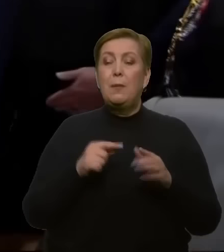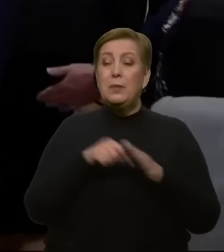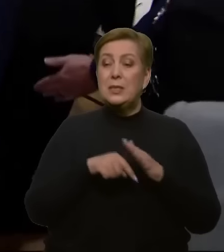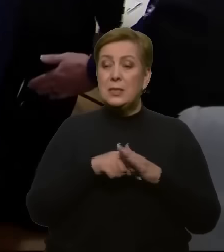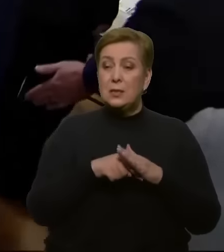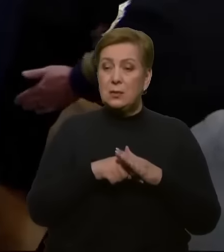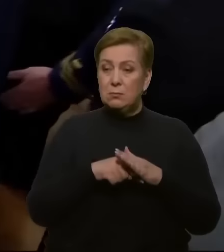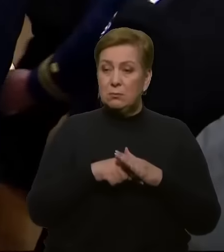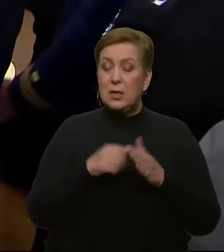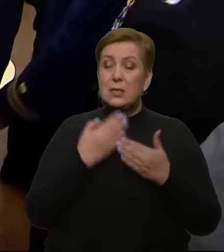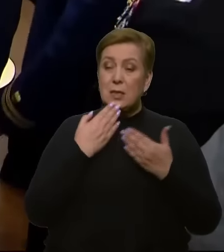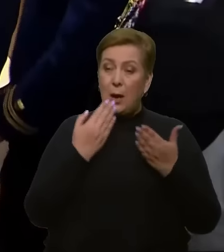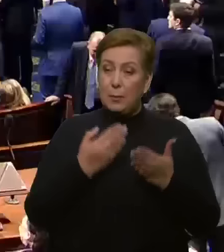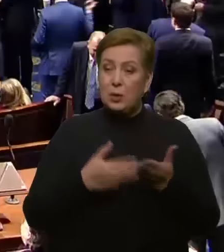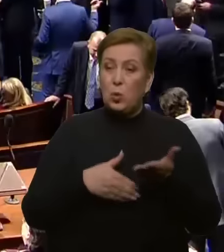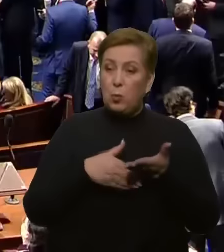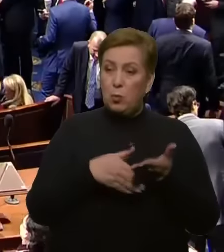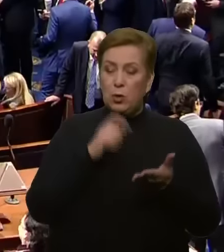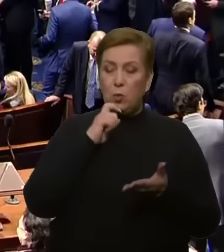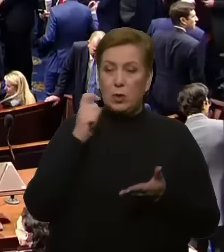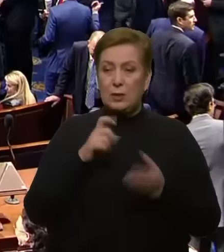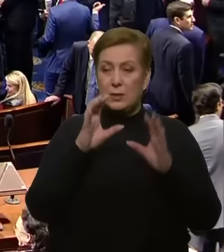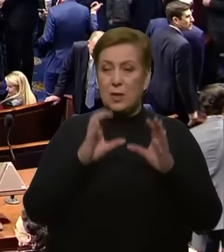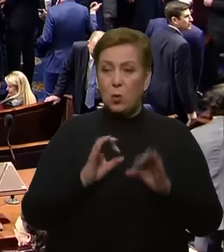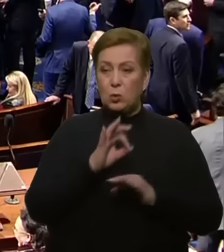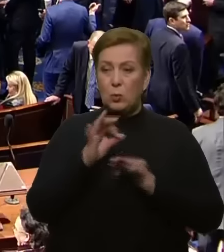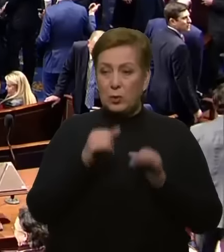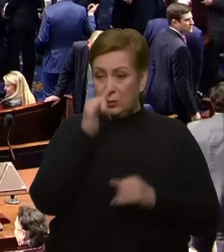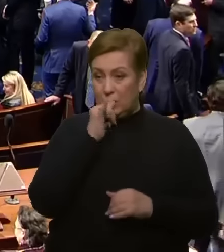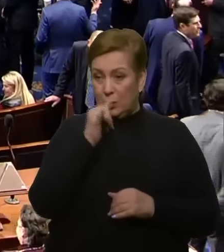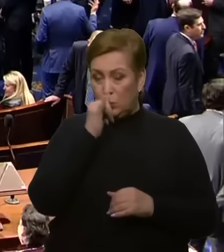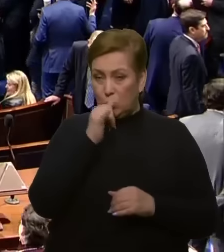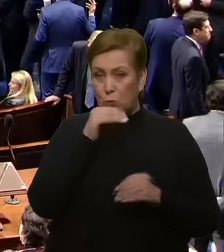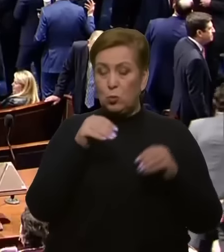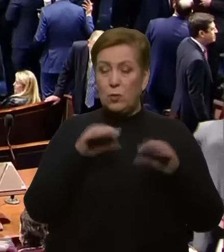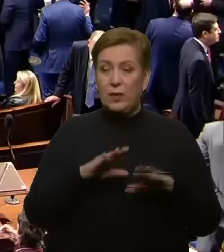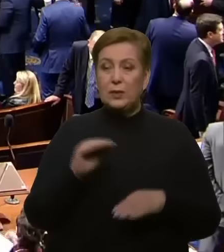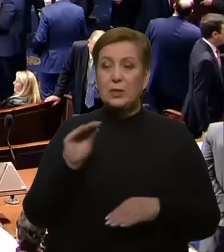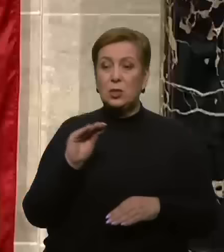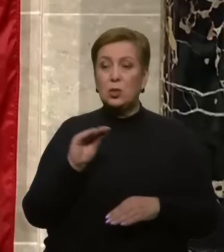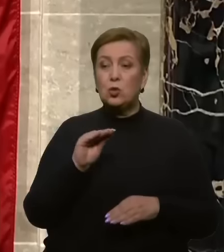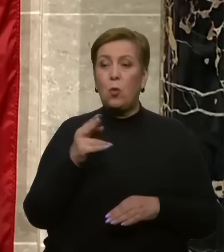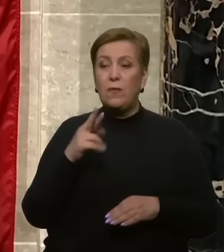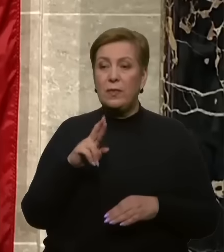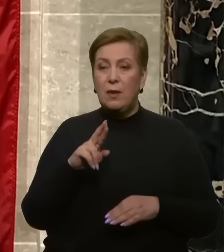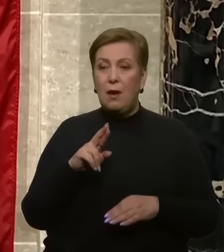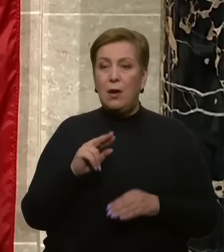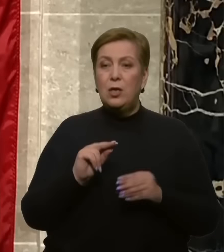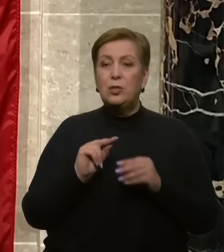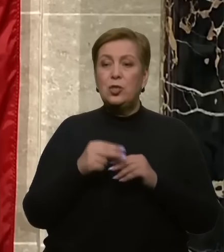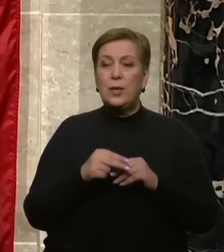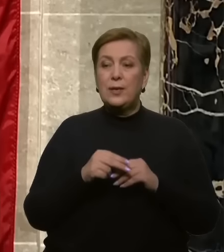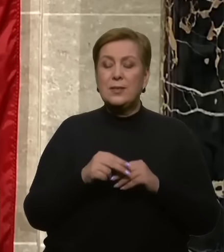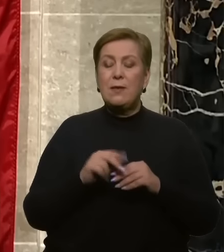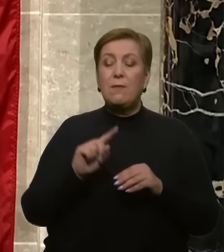Україні. Законопроєкт не можуть схвалити з жовтня через вимоги республіканців посилити захист американських кордонів.